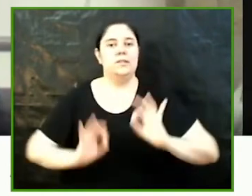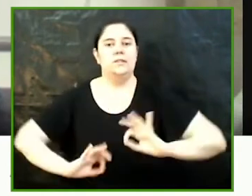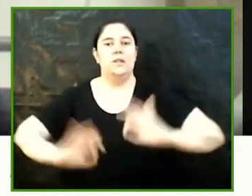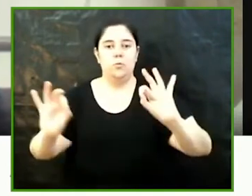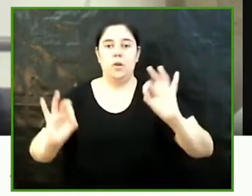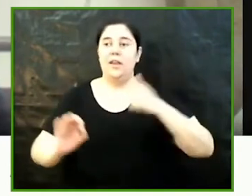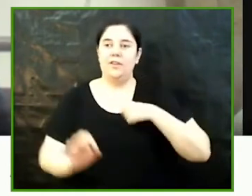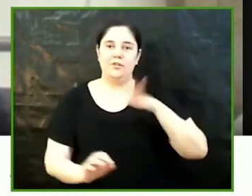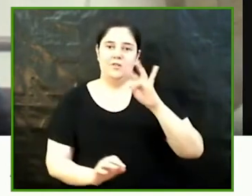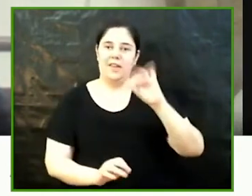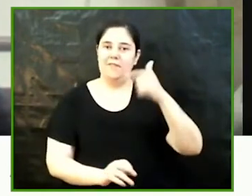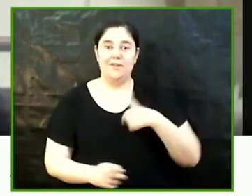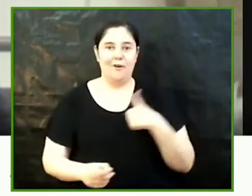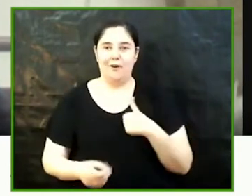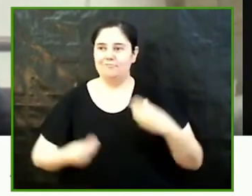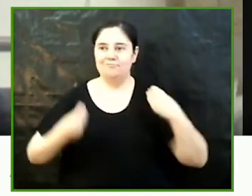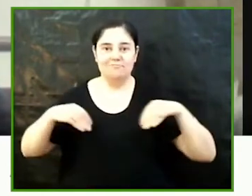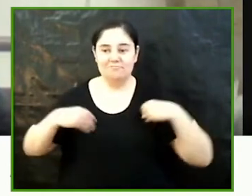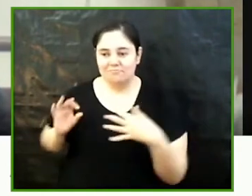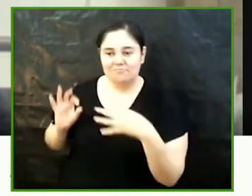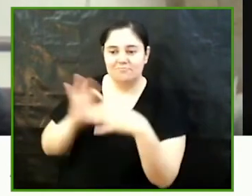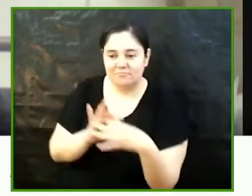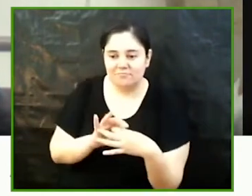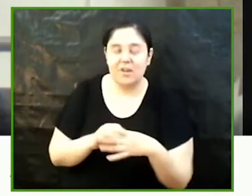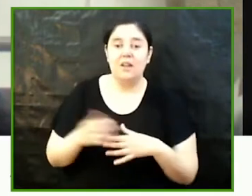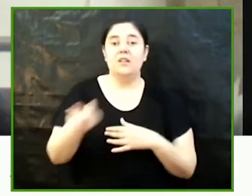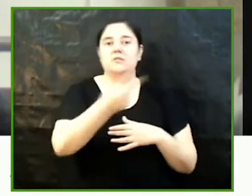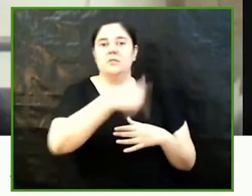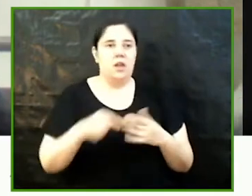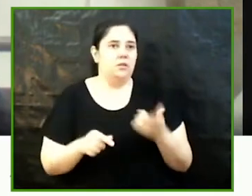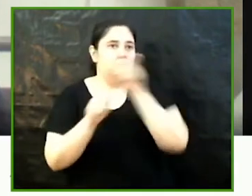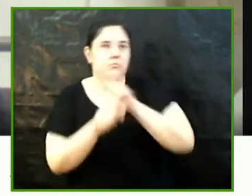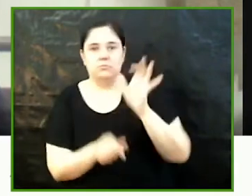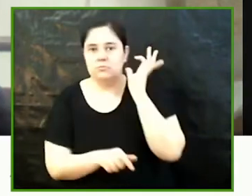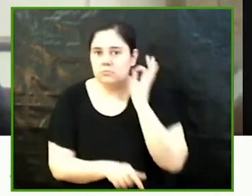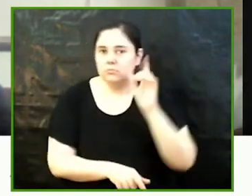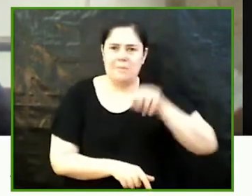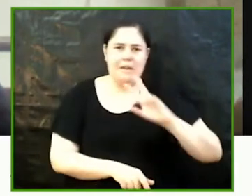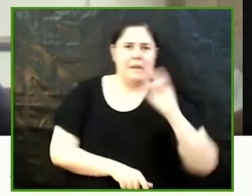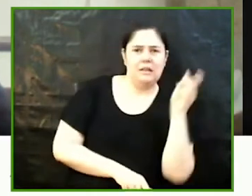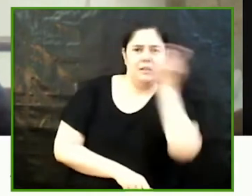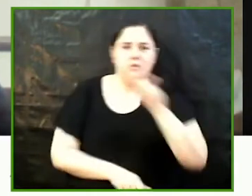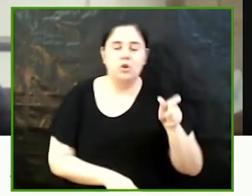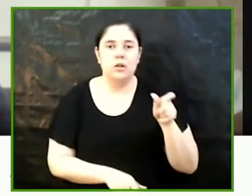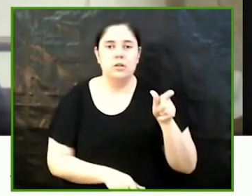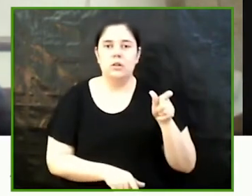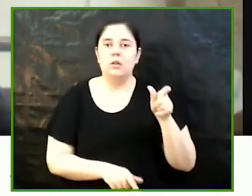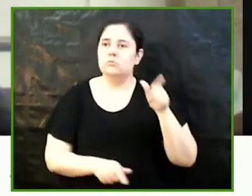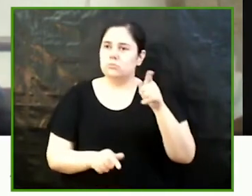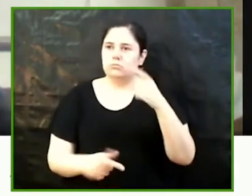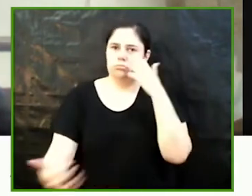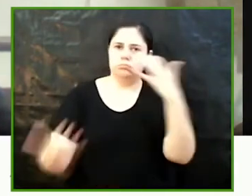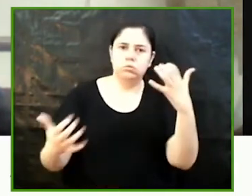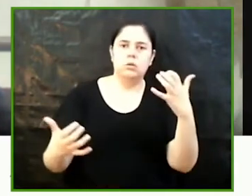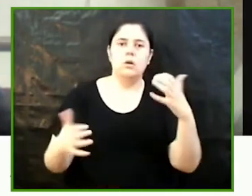de final de grau Durant i així com Arquimbao i Morià entre tantes com Enriqueta Seculi simbolitzen una part molt important del moviment